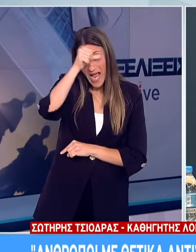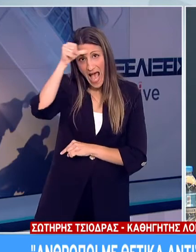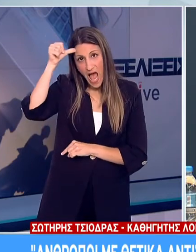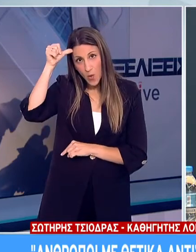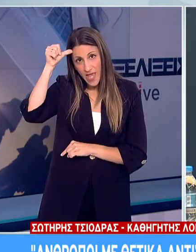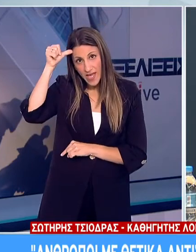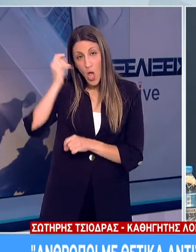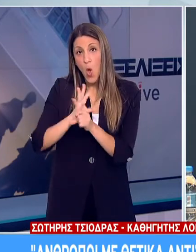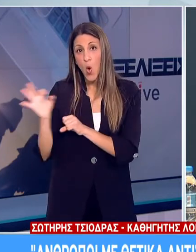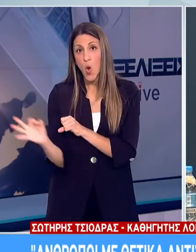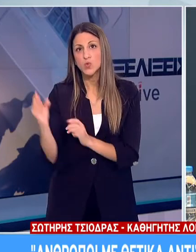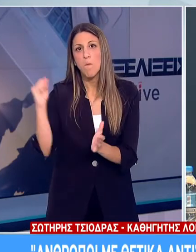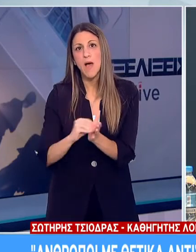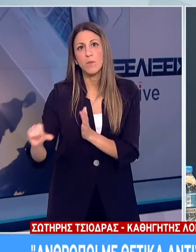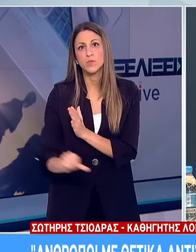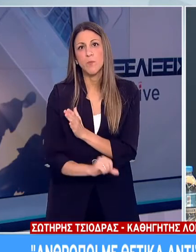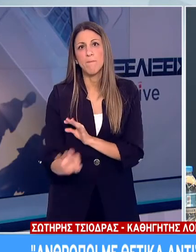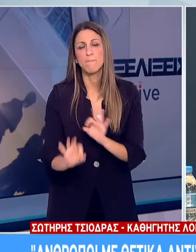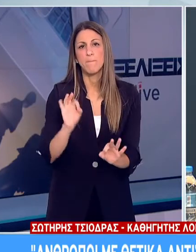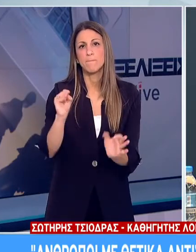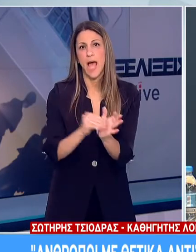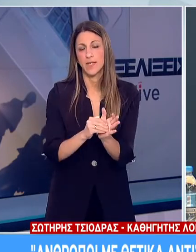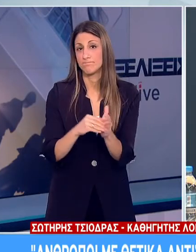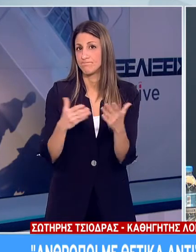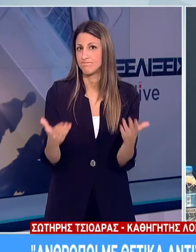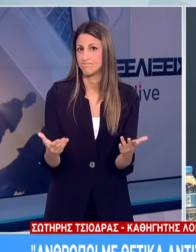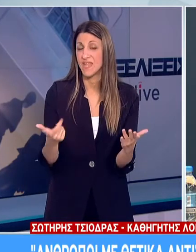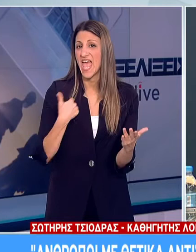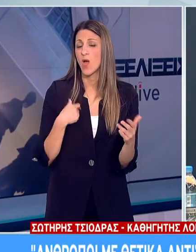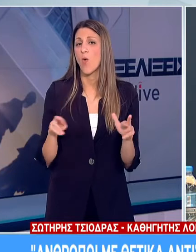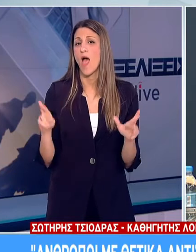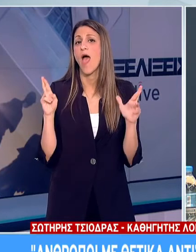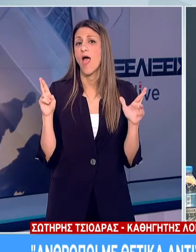Εγώ λέω πως μακάρι το καλοκαίρι να έχει θετικές επιπτώσεις στην κυκλοφορία του ιού.